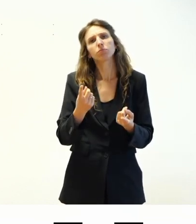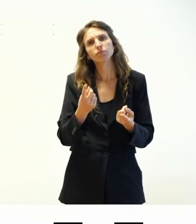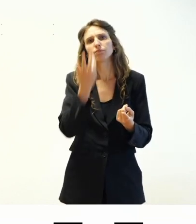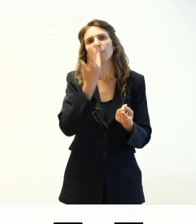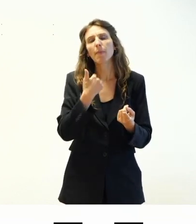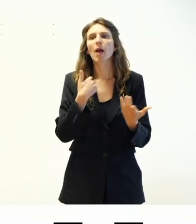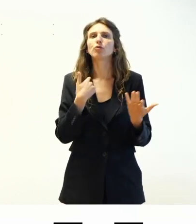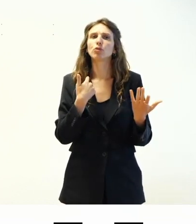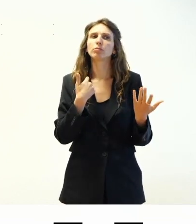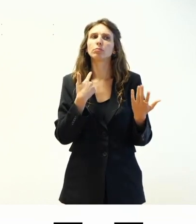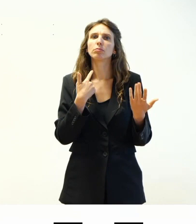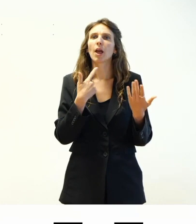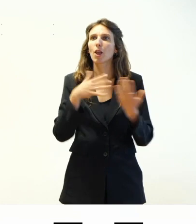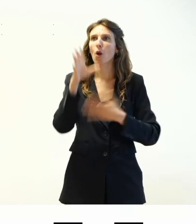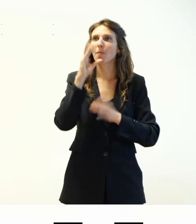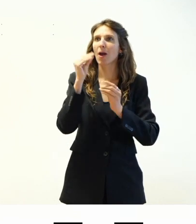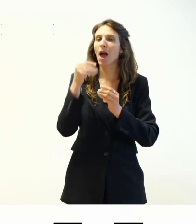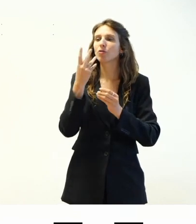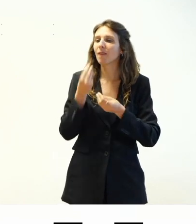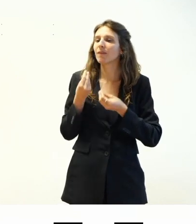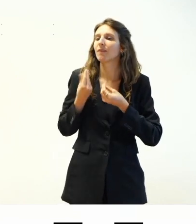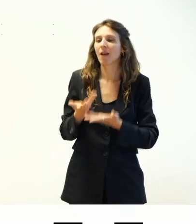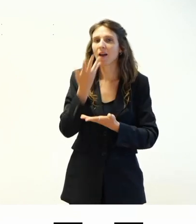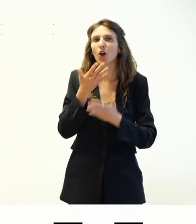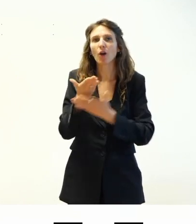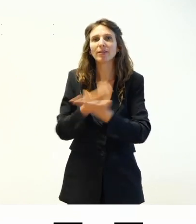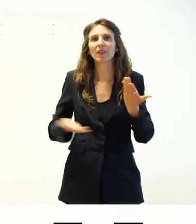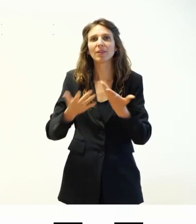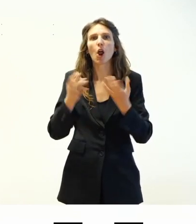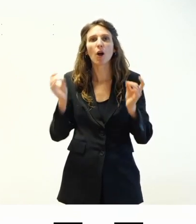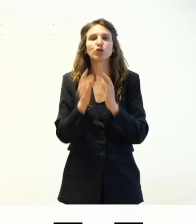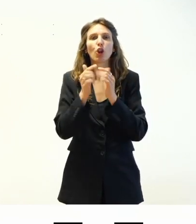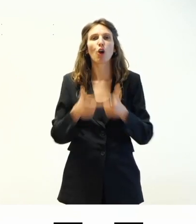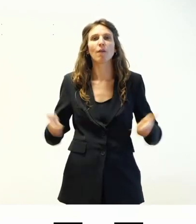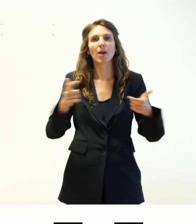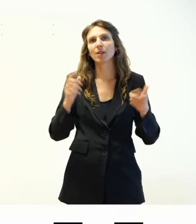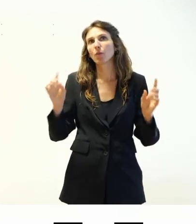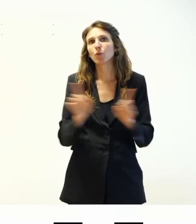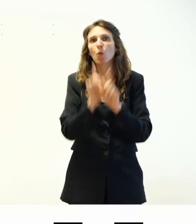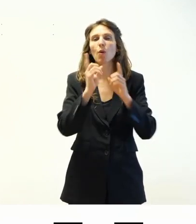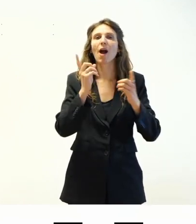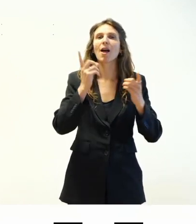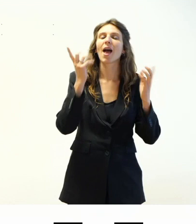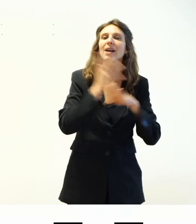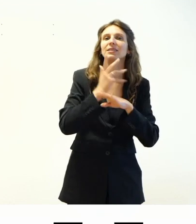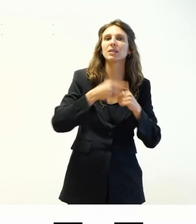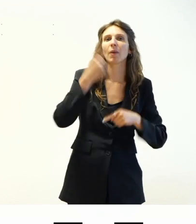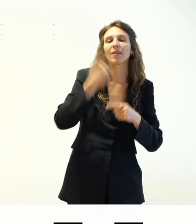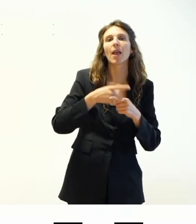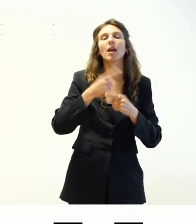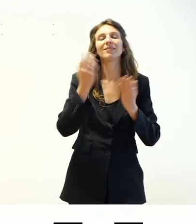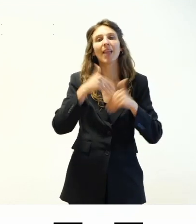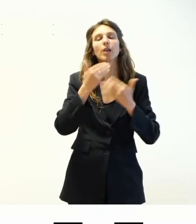quello che imparo facendo a varie conferenze come gli Accessibility Days piuttosto che WorkCamp o altre conferenze di